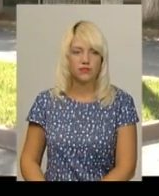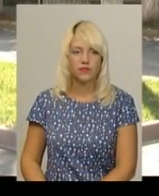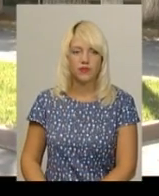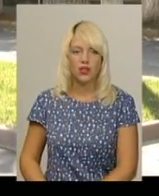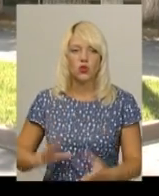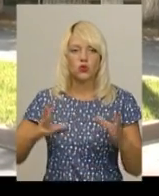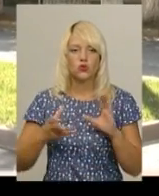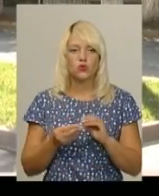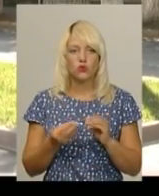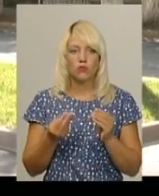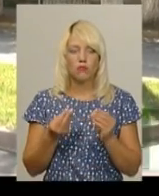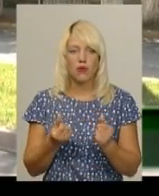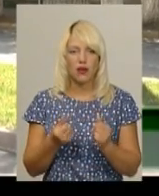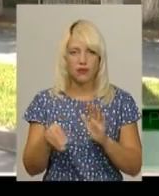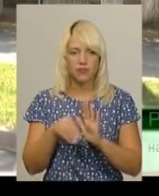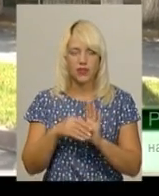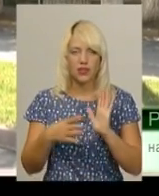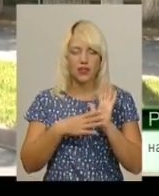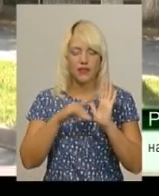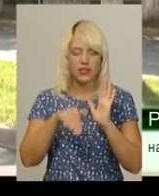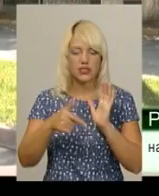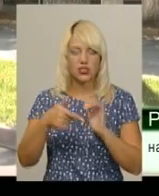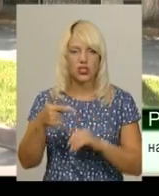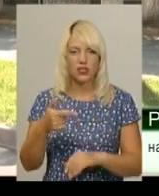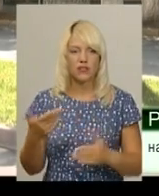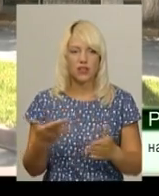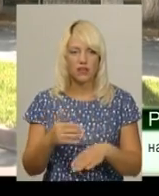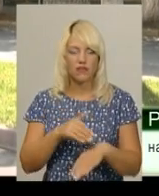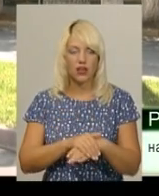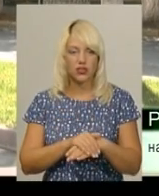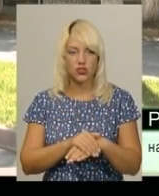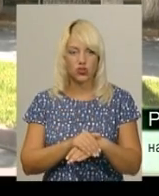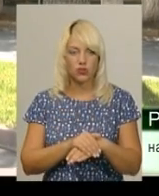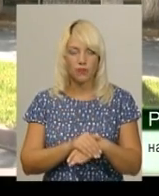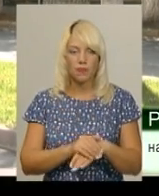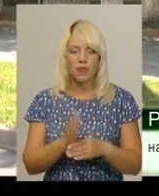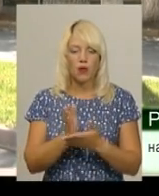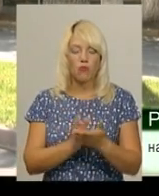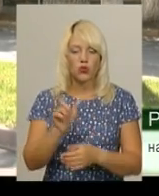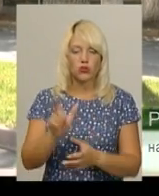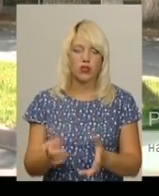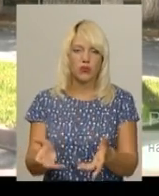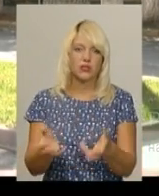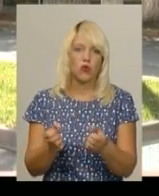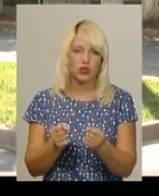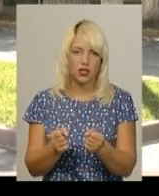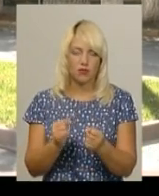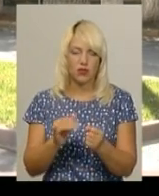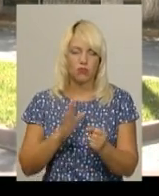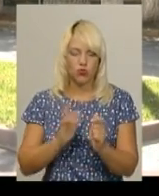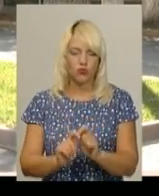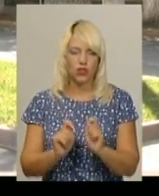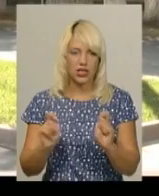Сума неправомірної вигоди складає 9 тисяч гривень, які фактично посадовець отримав, після чого був викритий